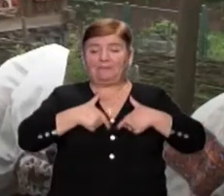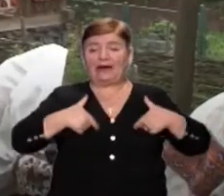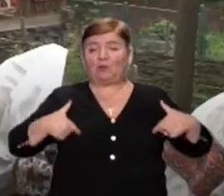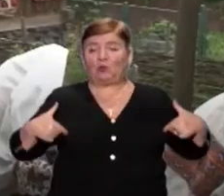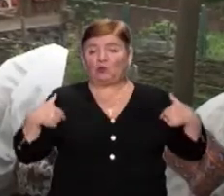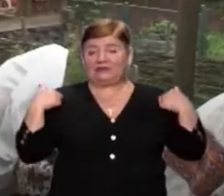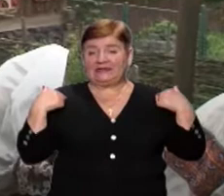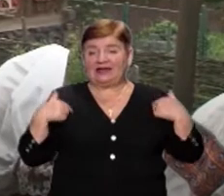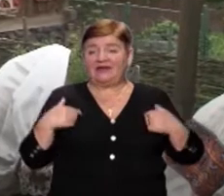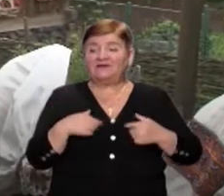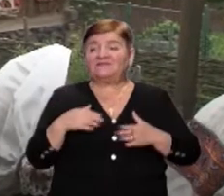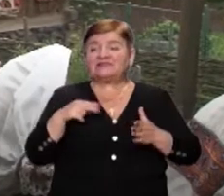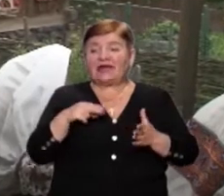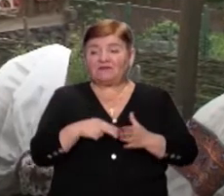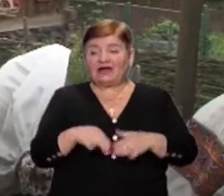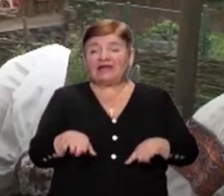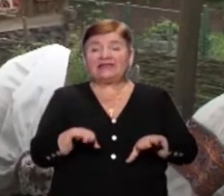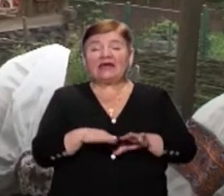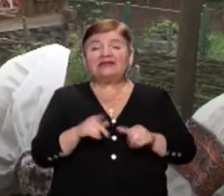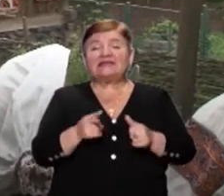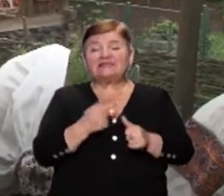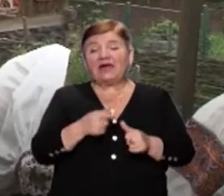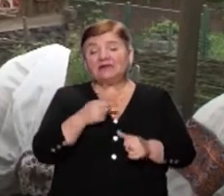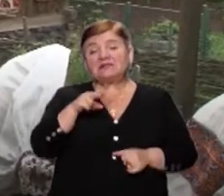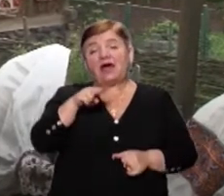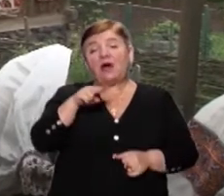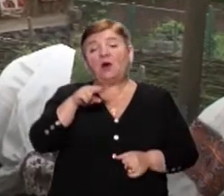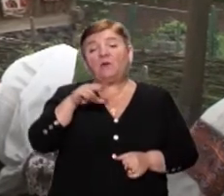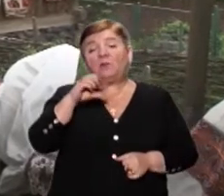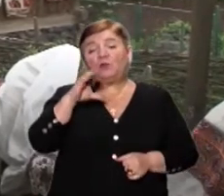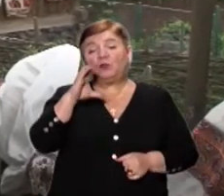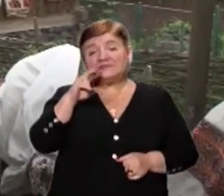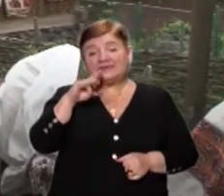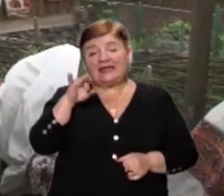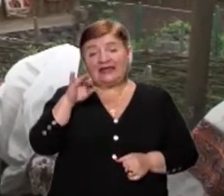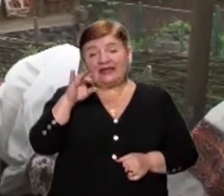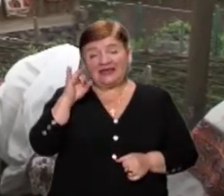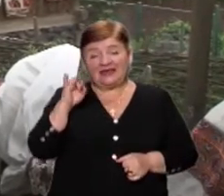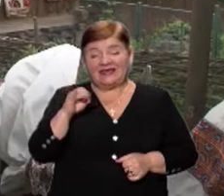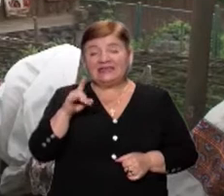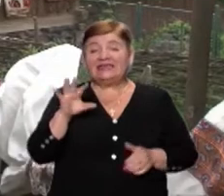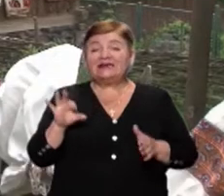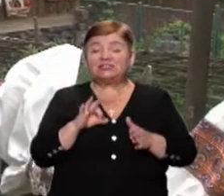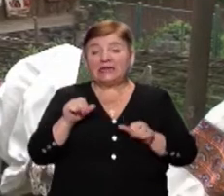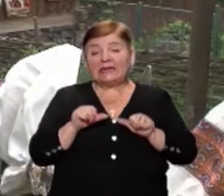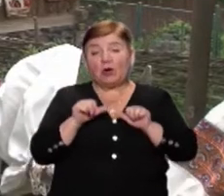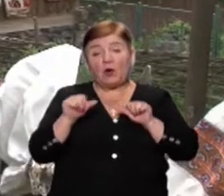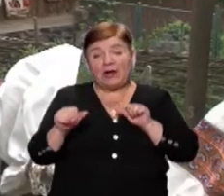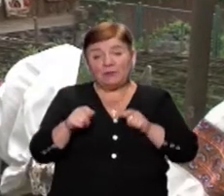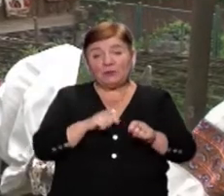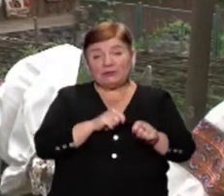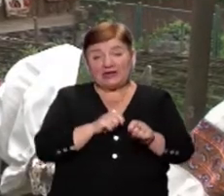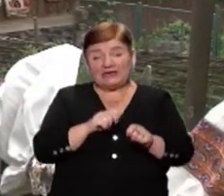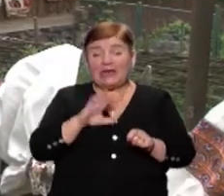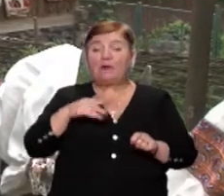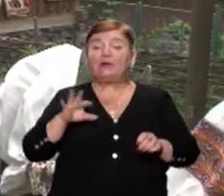вставка. Ці прямокутні вставки так звані пуслики у народі називали. Їх шили на окремому шматку полотна і